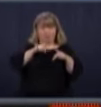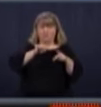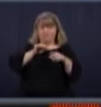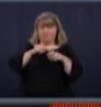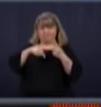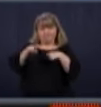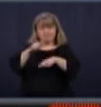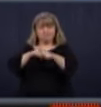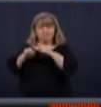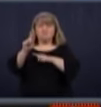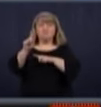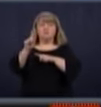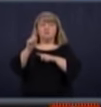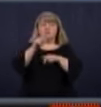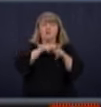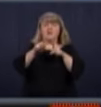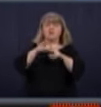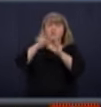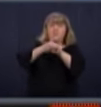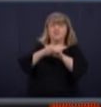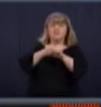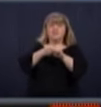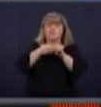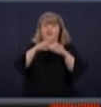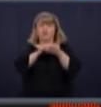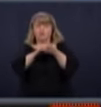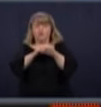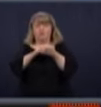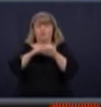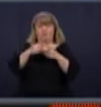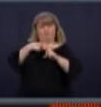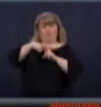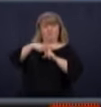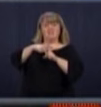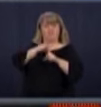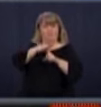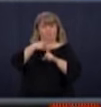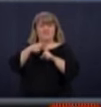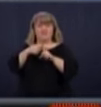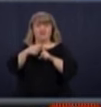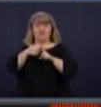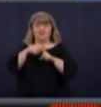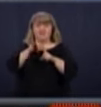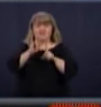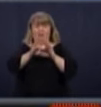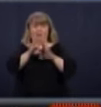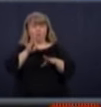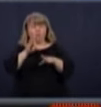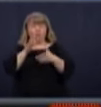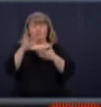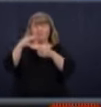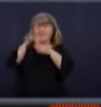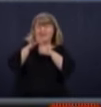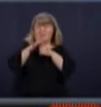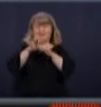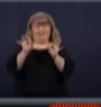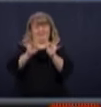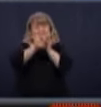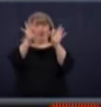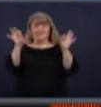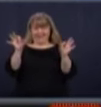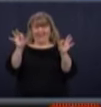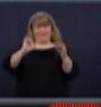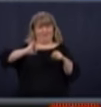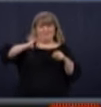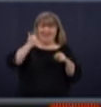'étude sont très optimistes, là. Mais ça serait quand même extraordinaire, puis ça serait une grande fierté s'il fallait que dans